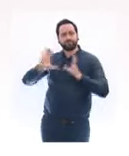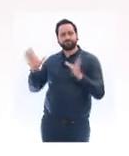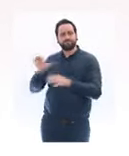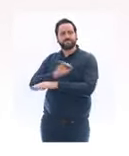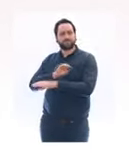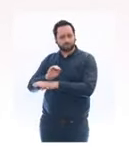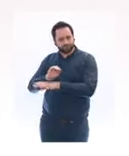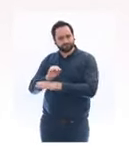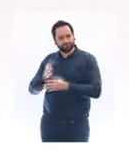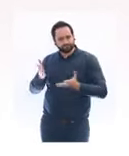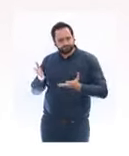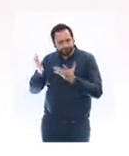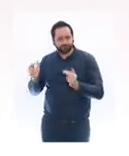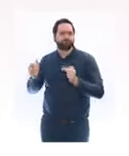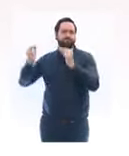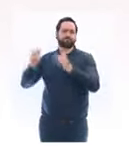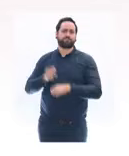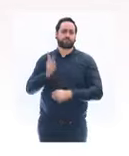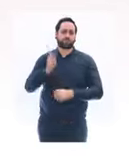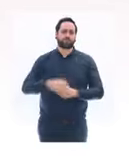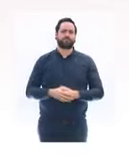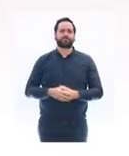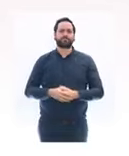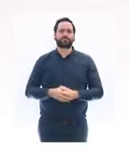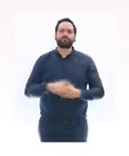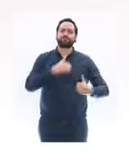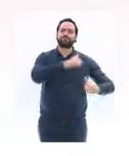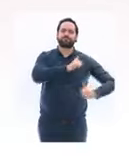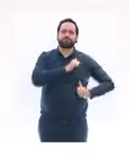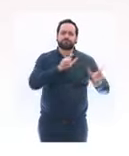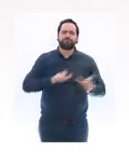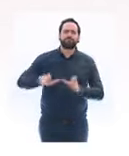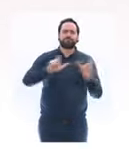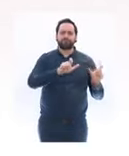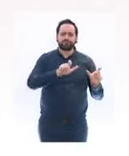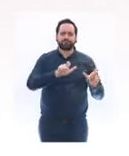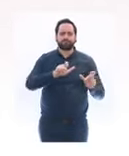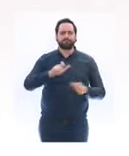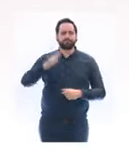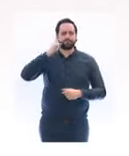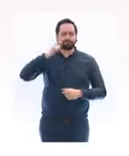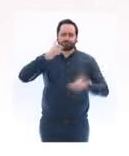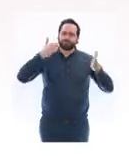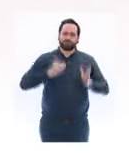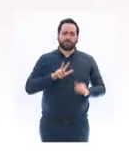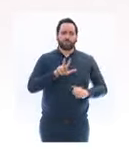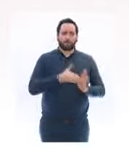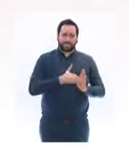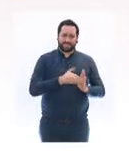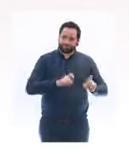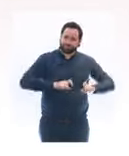Le dispositif sentinelle, sur décision du président de la République, va passer de 3 000 à 7 000 militaires.